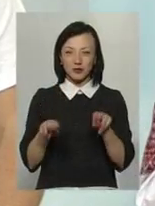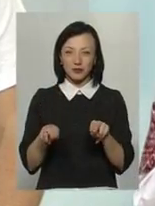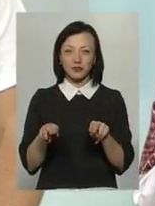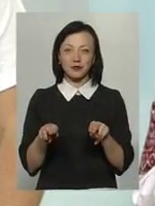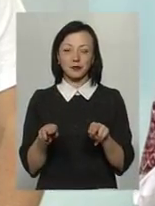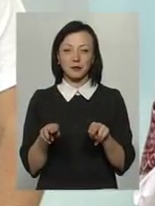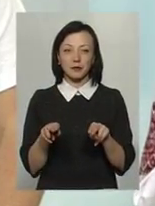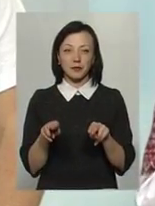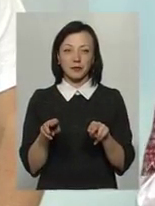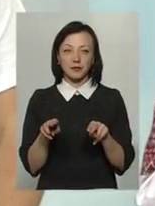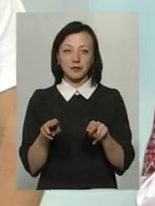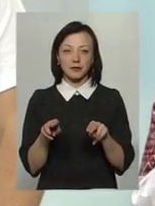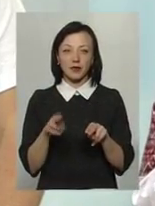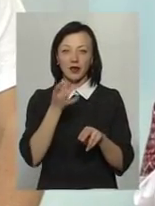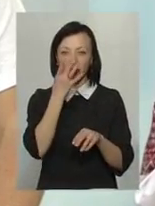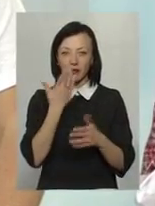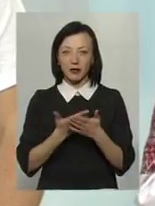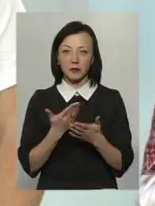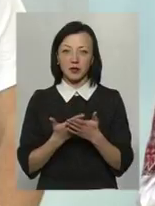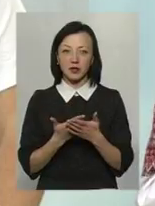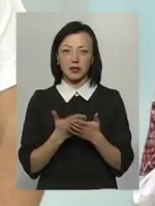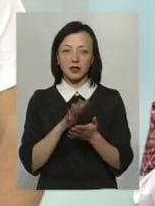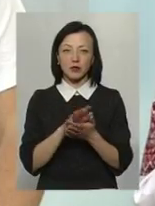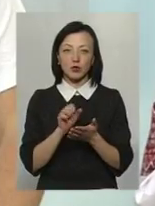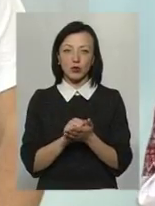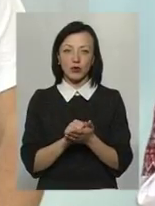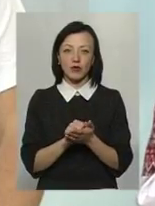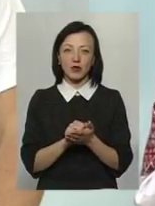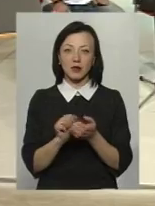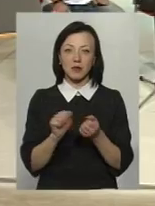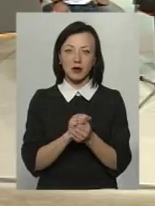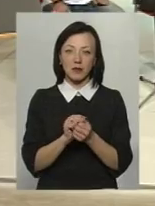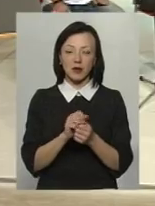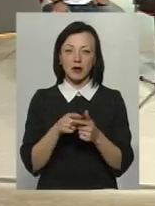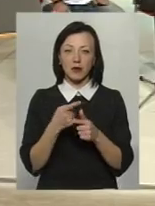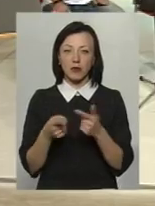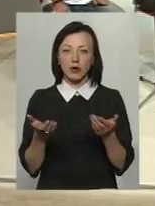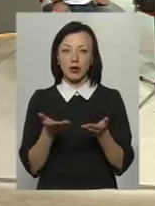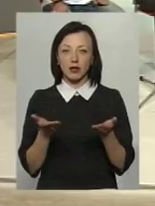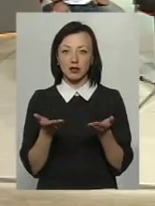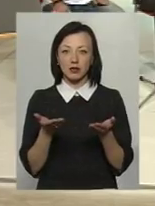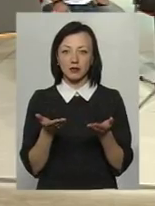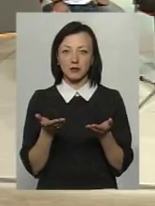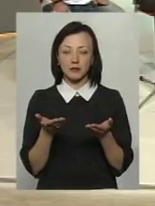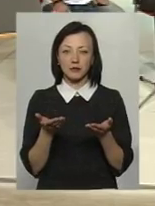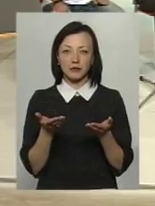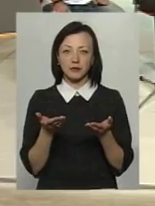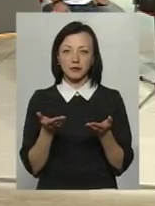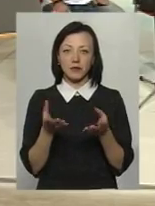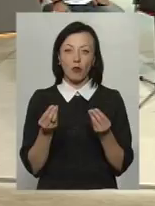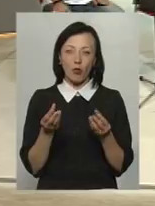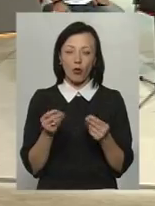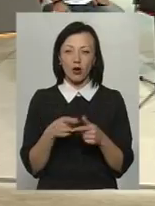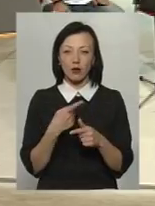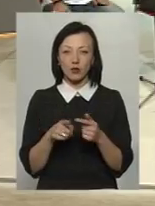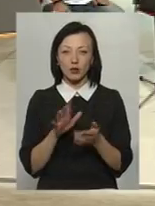органічне те, що перегниває, там зіпсований той же самий папір, який, можливо, якийсь там він мокрий,